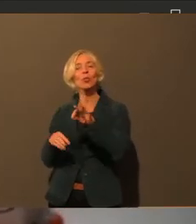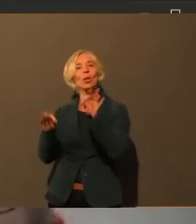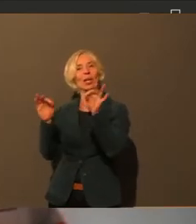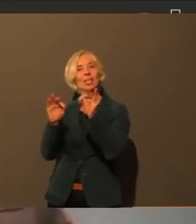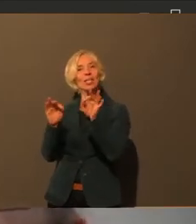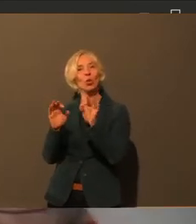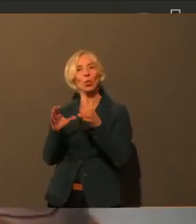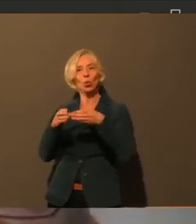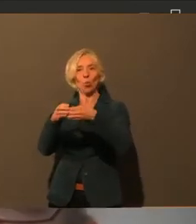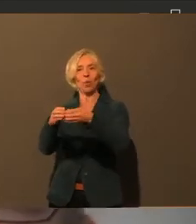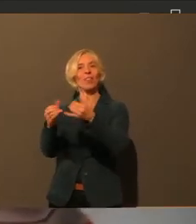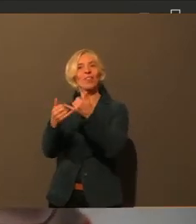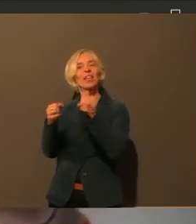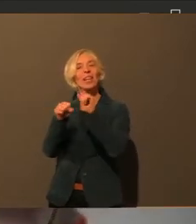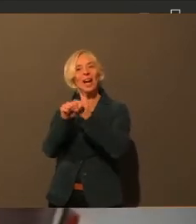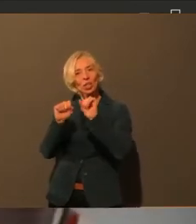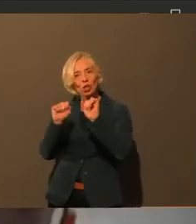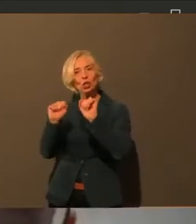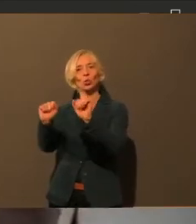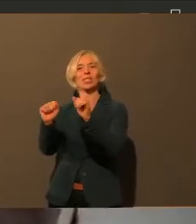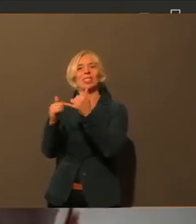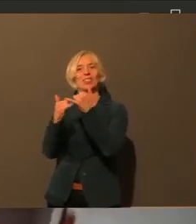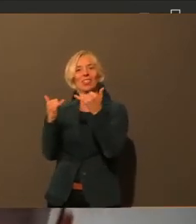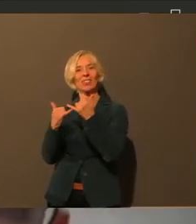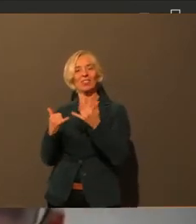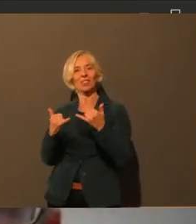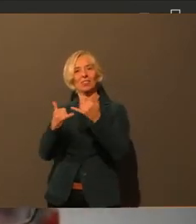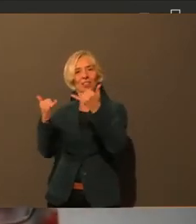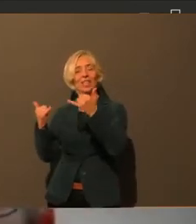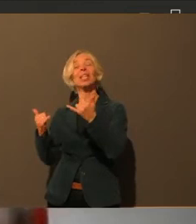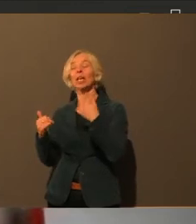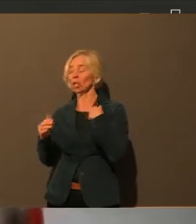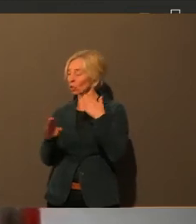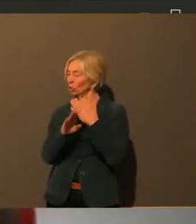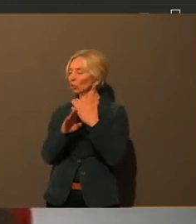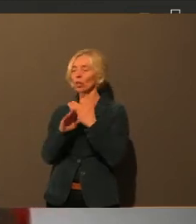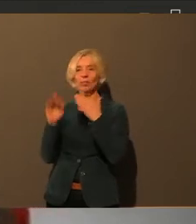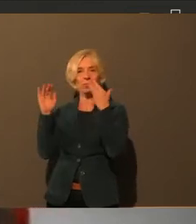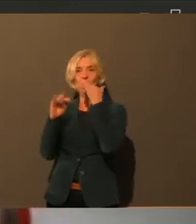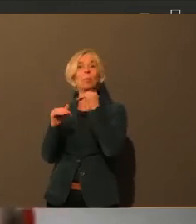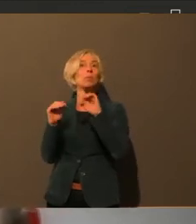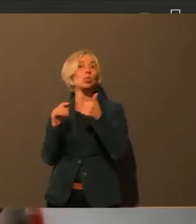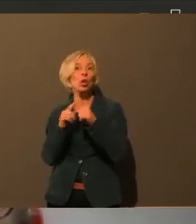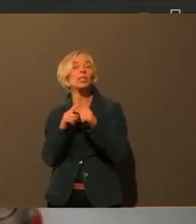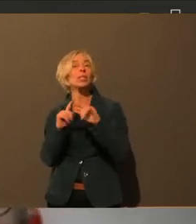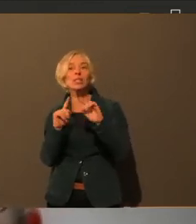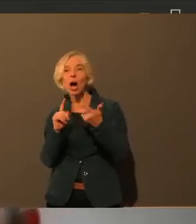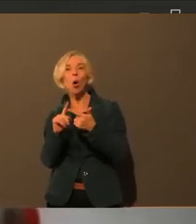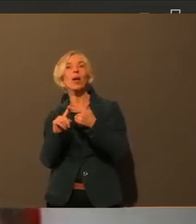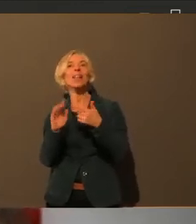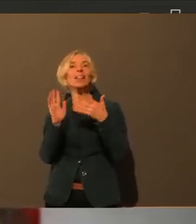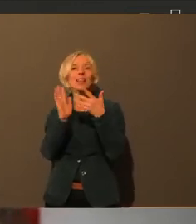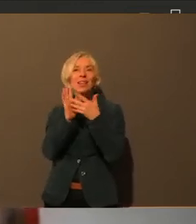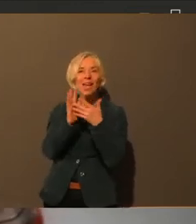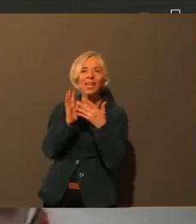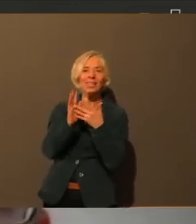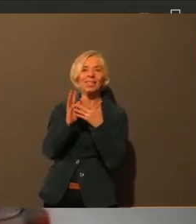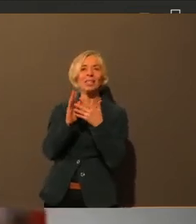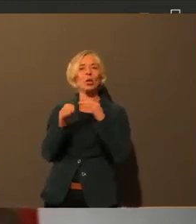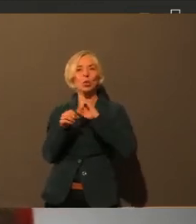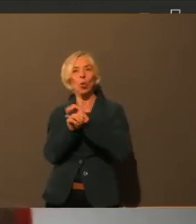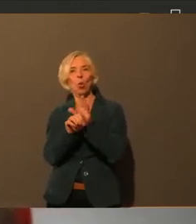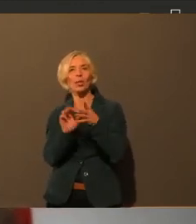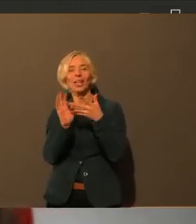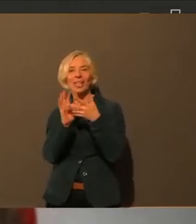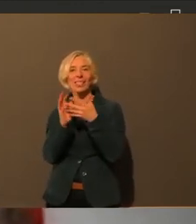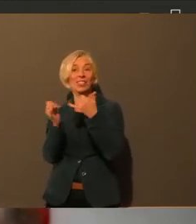gerade in den Pflegeheimen besonders gut schützen kann. Gerade auch, was die Anwendung von Tests betrifft, wo ja immer wieder Fragen aufkommen, auch jetzt